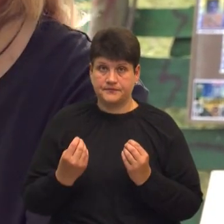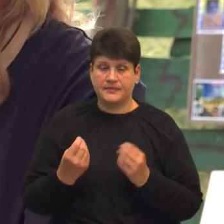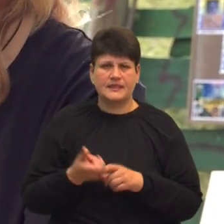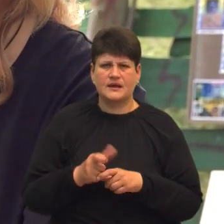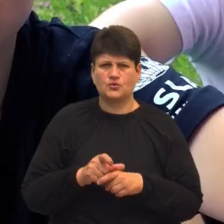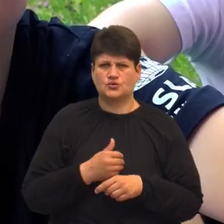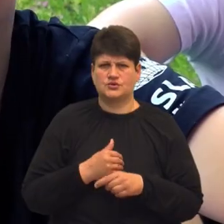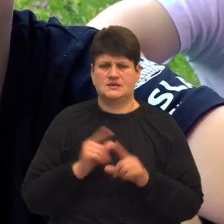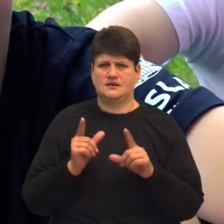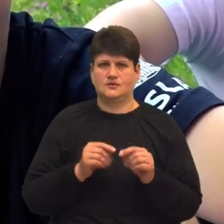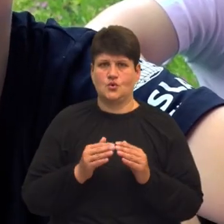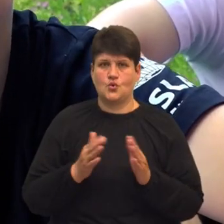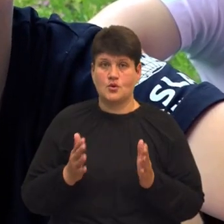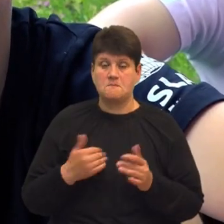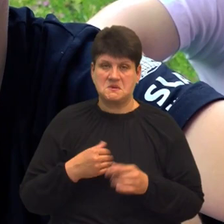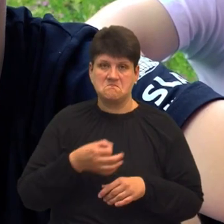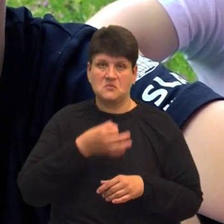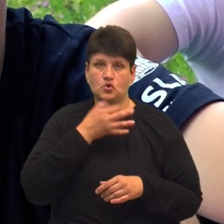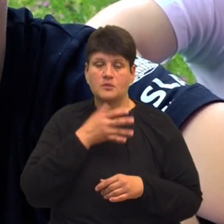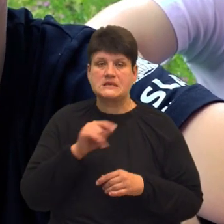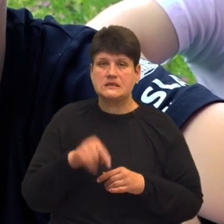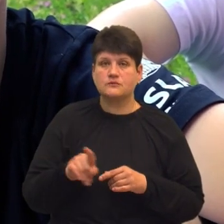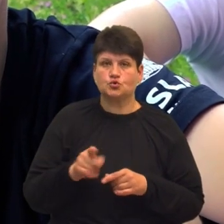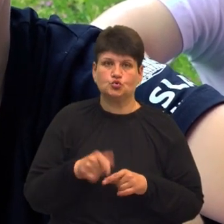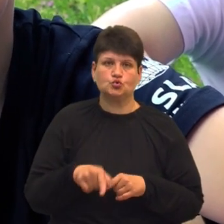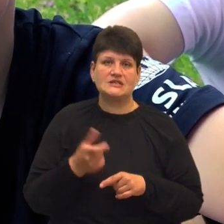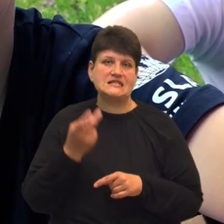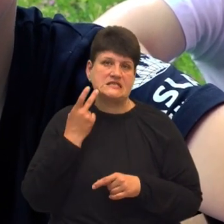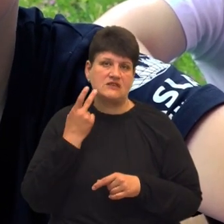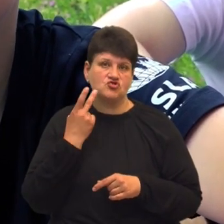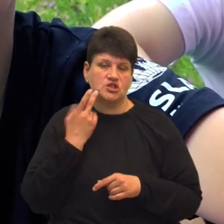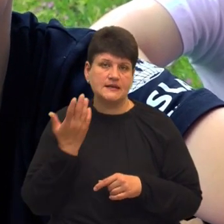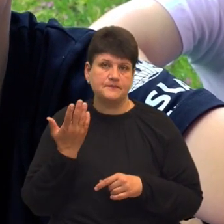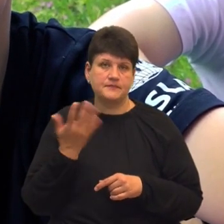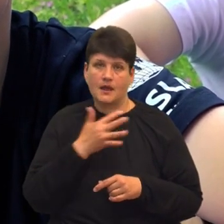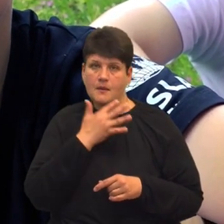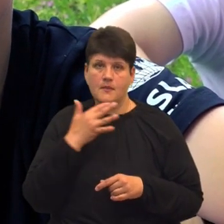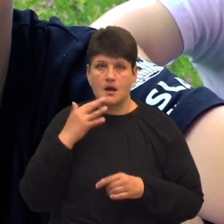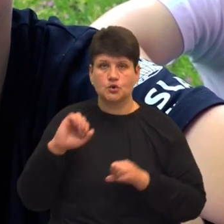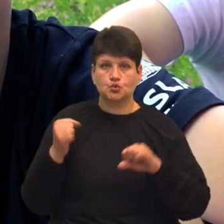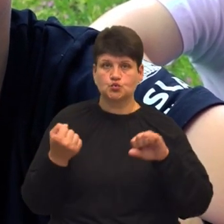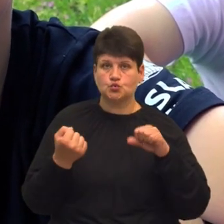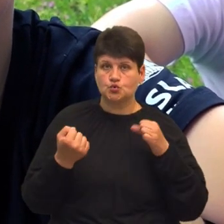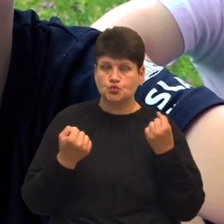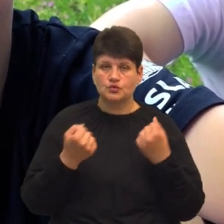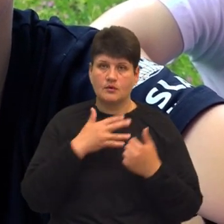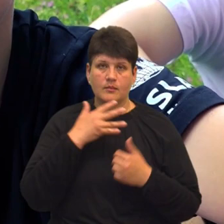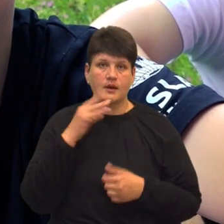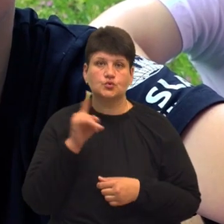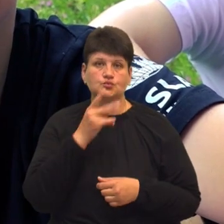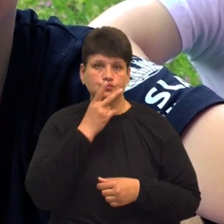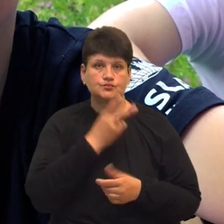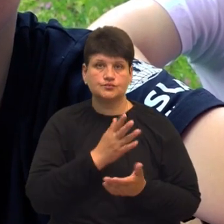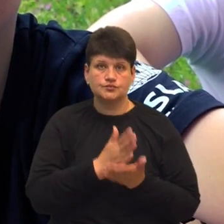їхати додому. Мені подобається тим, що тут завжди багато друзів, багато чого показують,